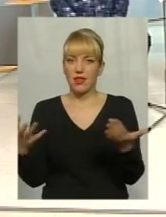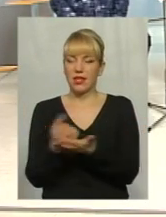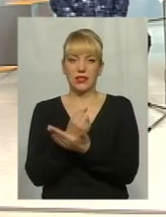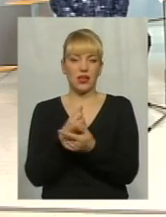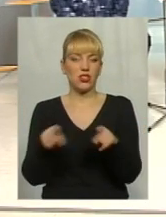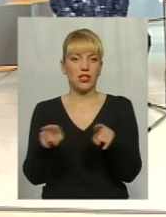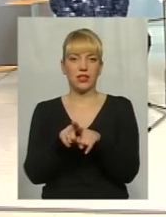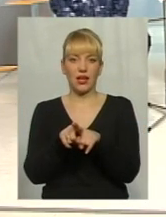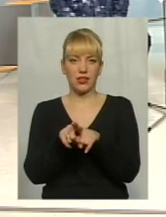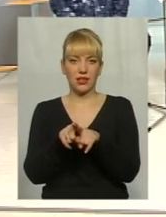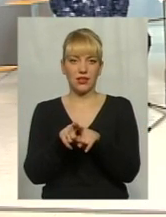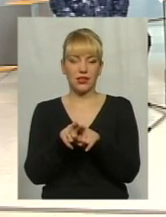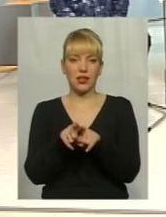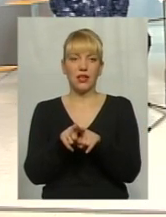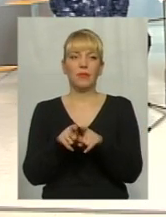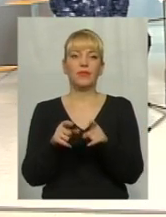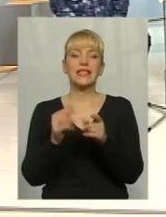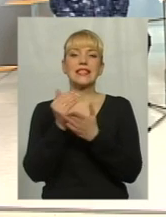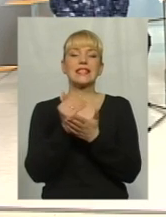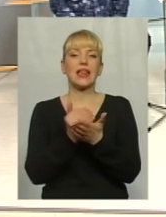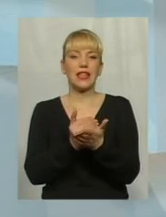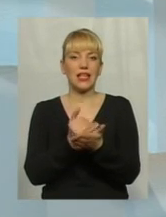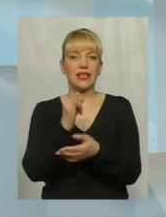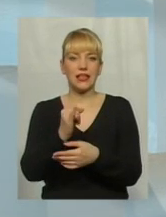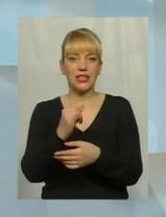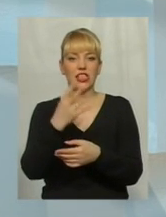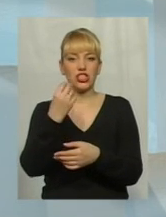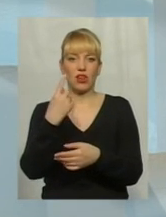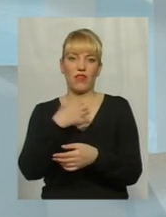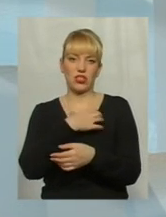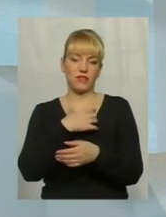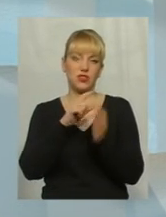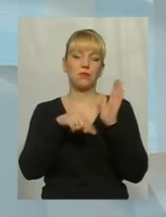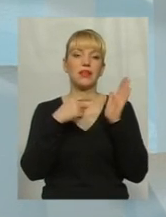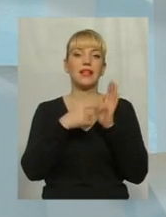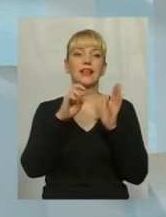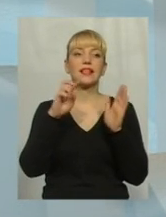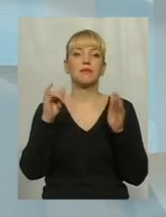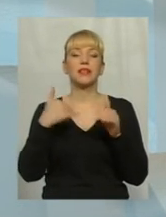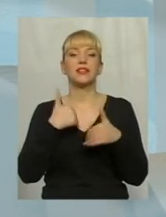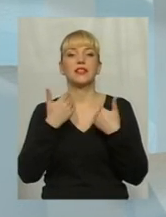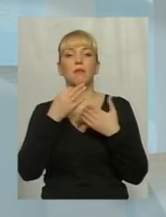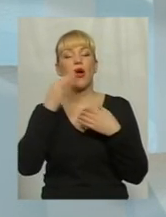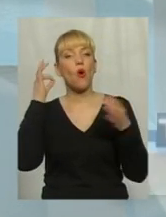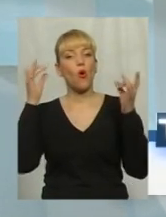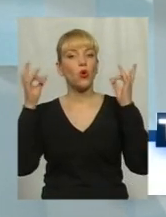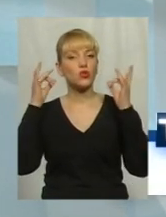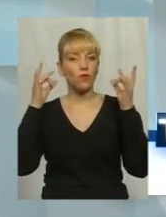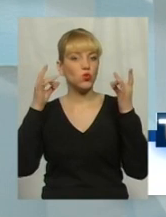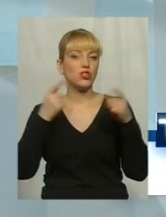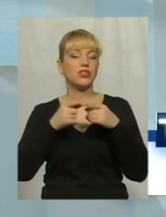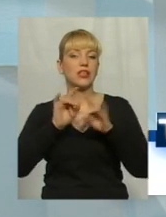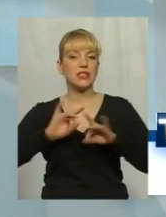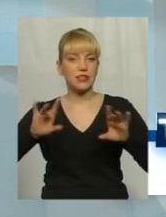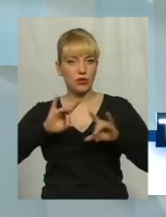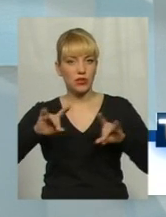пересічних статей. І найважливіше питання, котре би я хотіла сьогодні озвучити, я, власне, останнім часом його